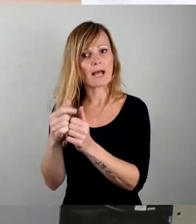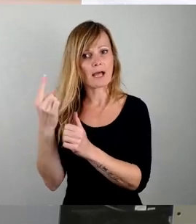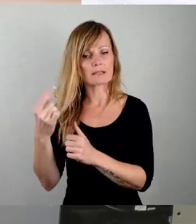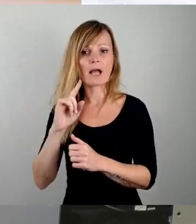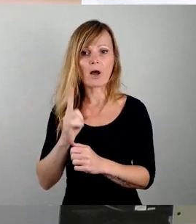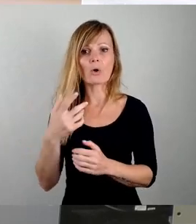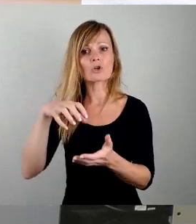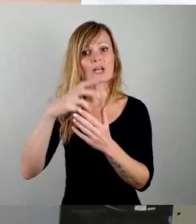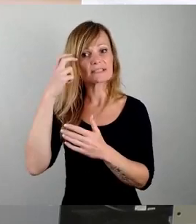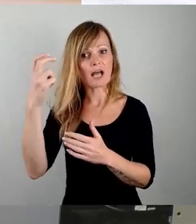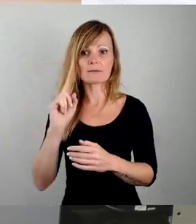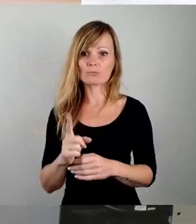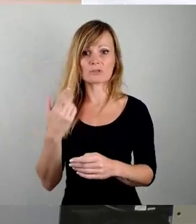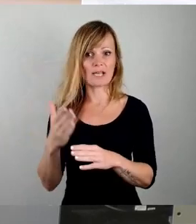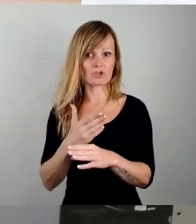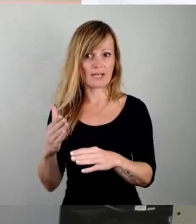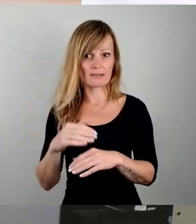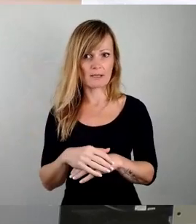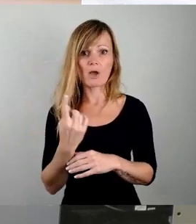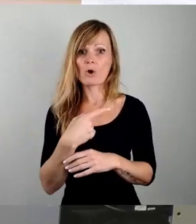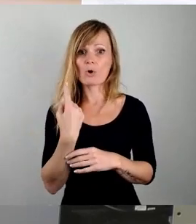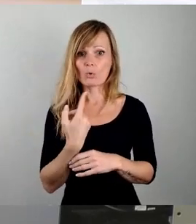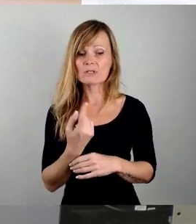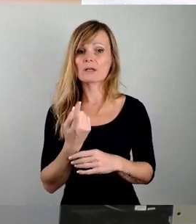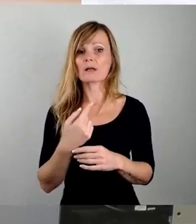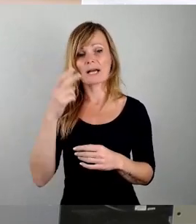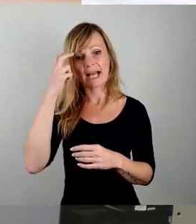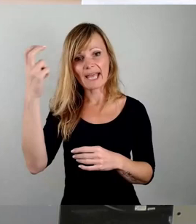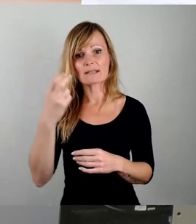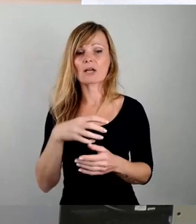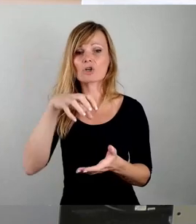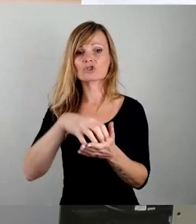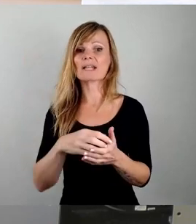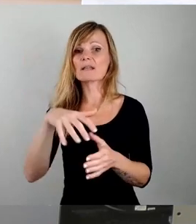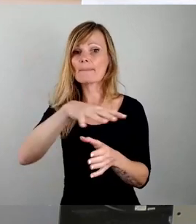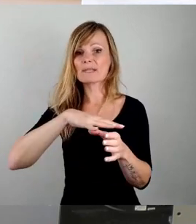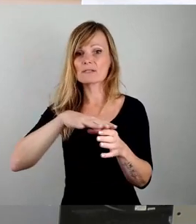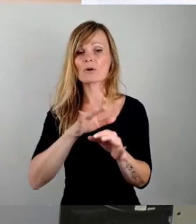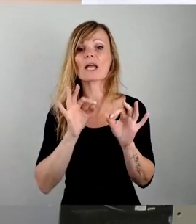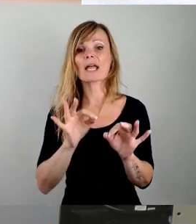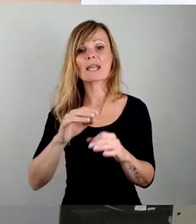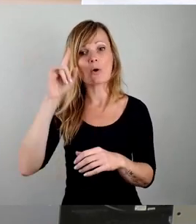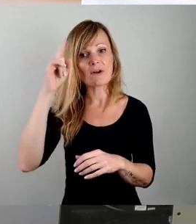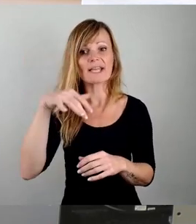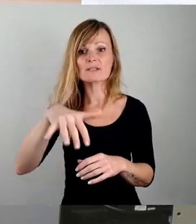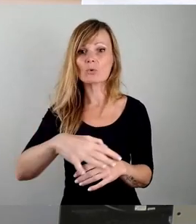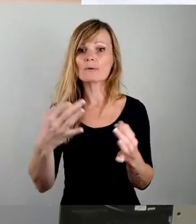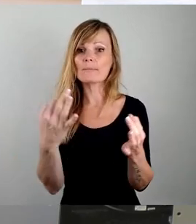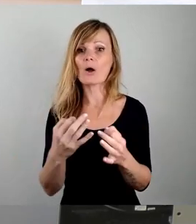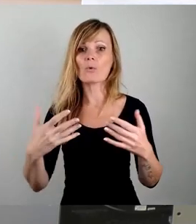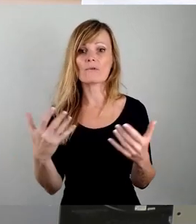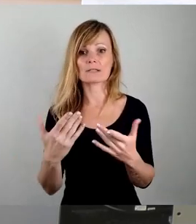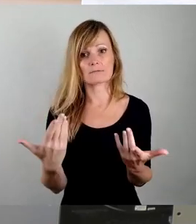Stadtrat. Denn unsere Rede vor Ort, in den Ortschaften, in den Stadtbezirken, die wissen ganz genau, was vor Ort gebraucht wird, was notwendig ist,